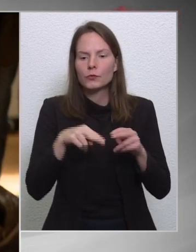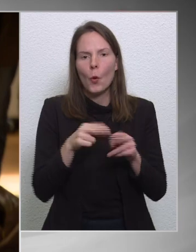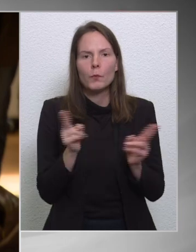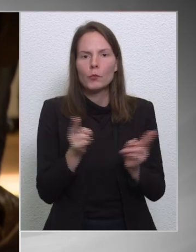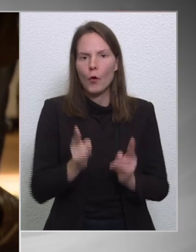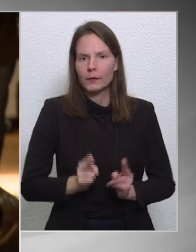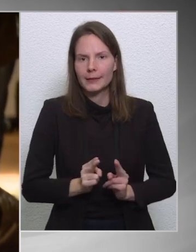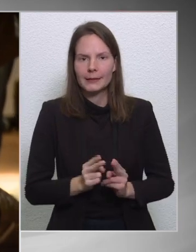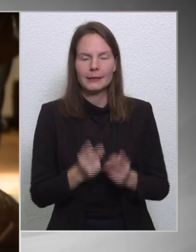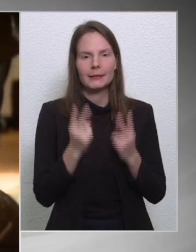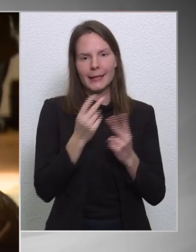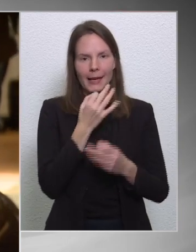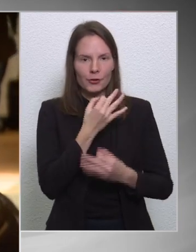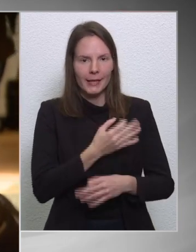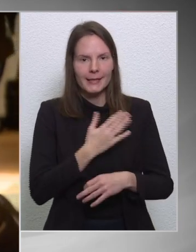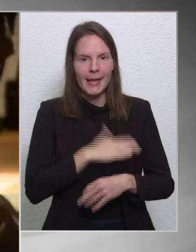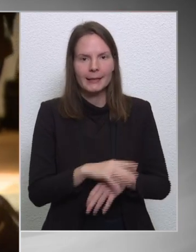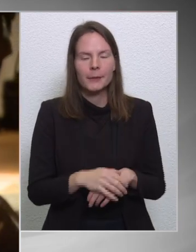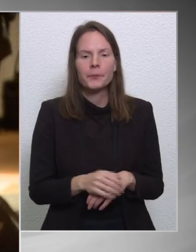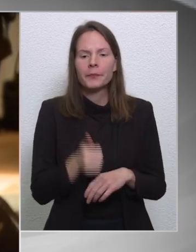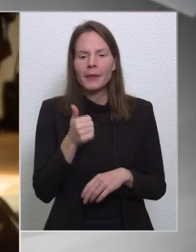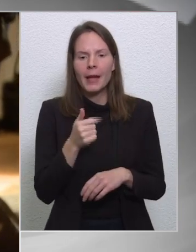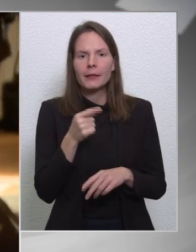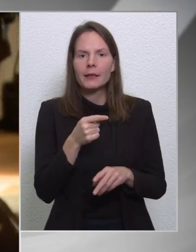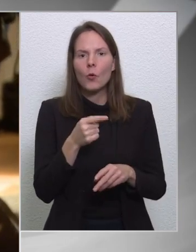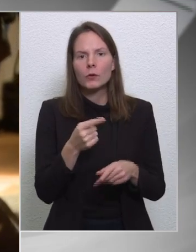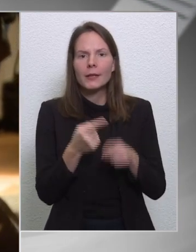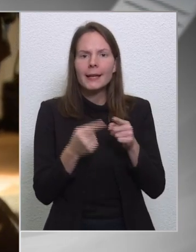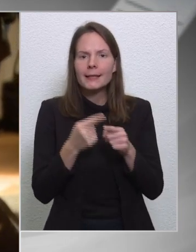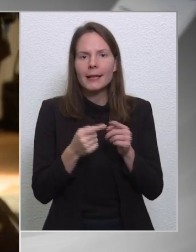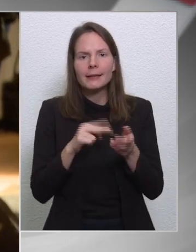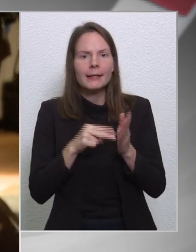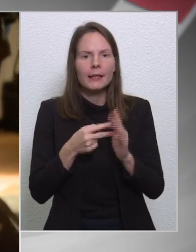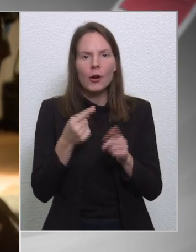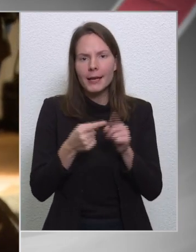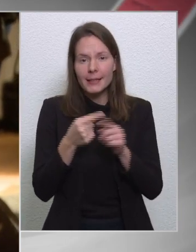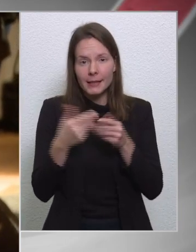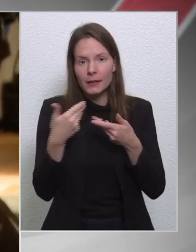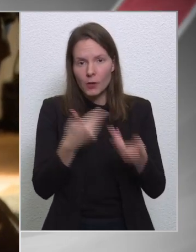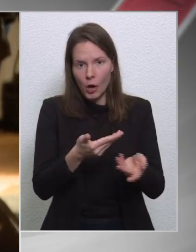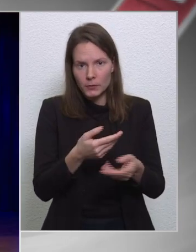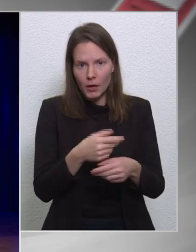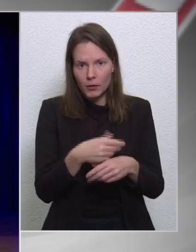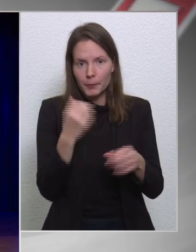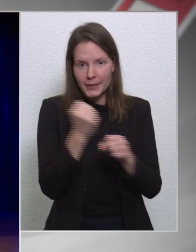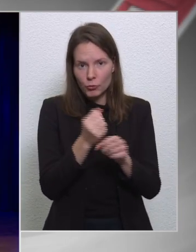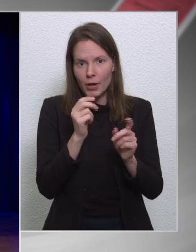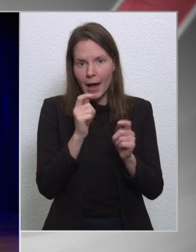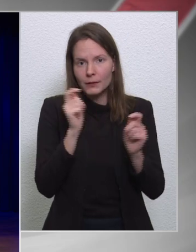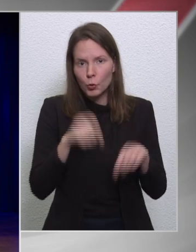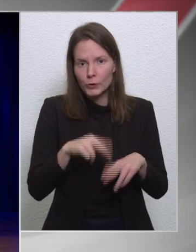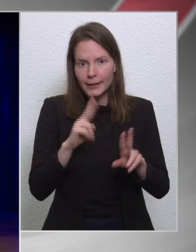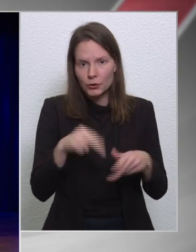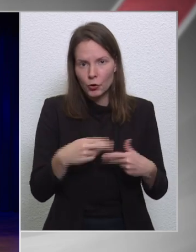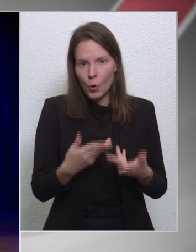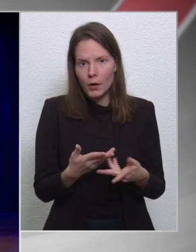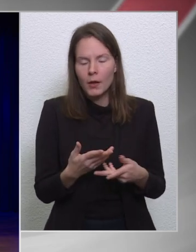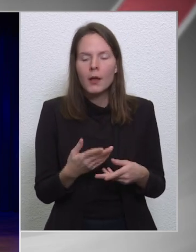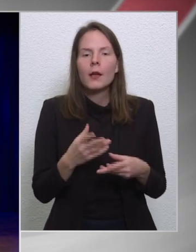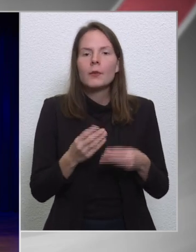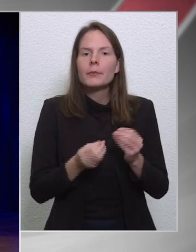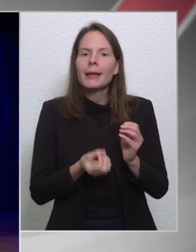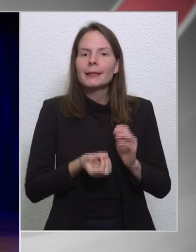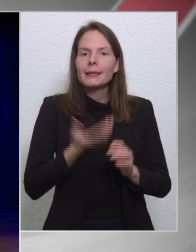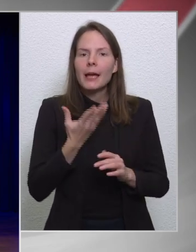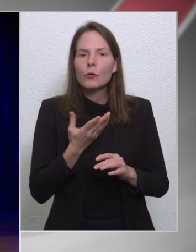kérdést szeretnék föltenni. Az egyik az, hogy kaptak-e technikai részleteket a bizottságtólomai döntésről. Ezt azért kiderült az, hogy hogyan lehet kijönni